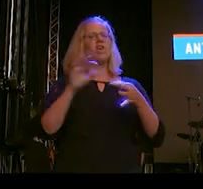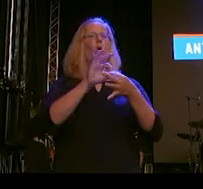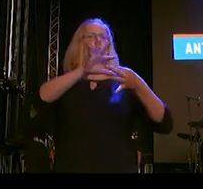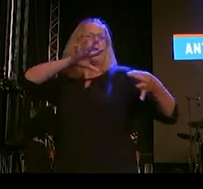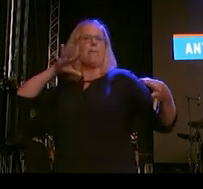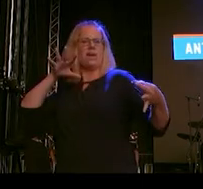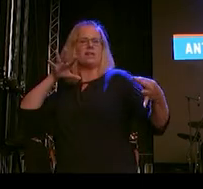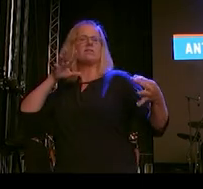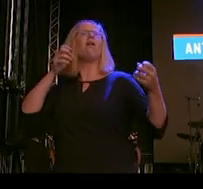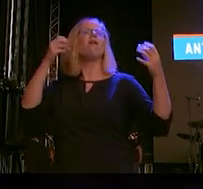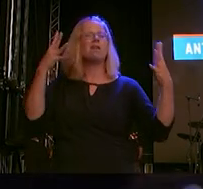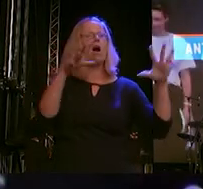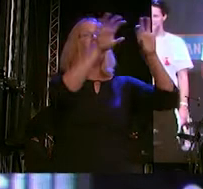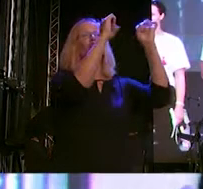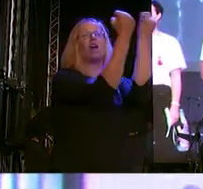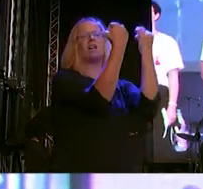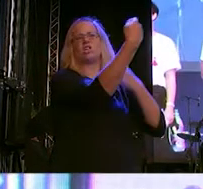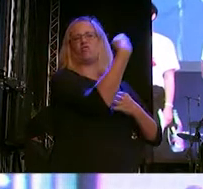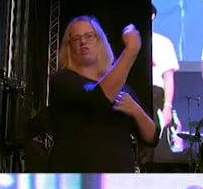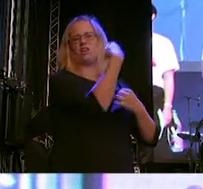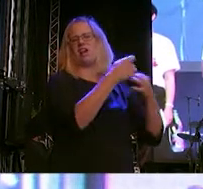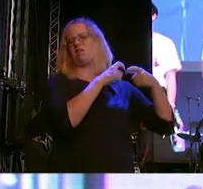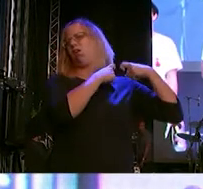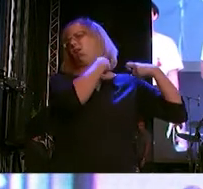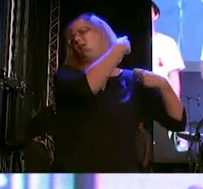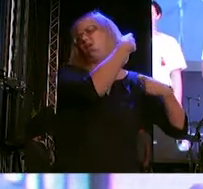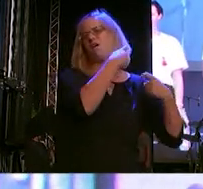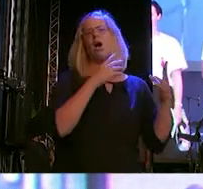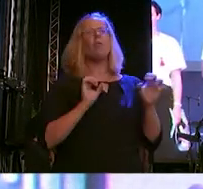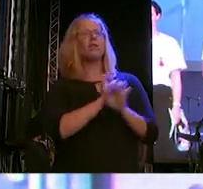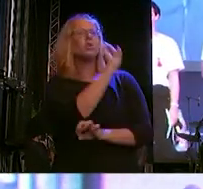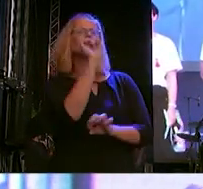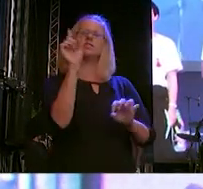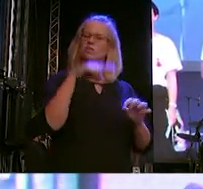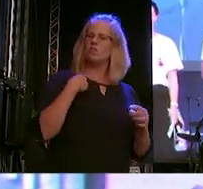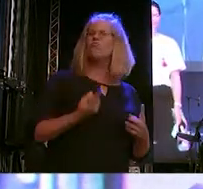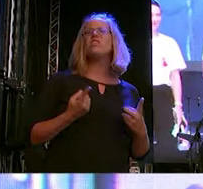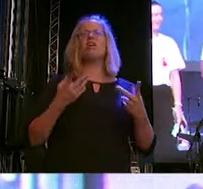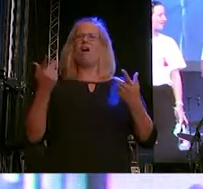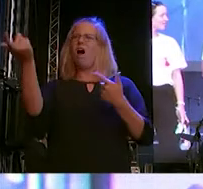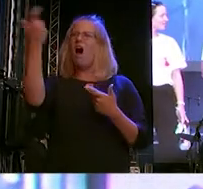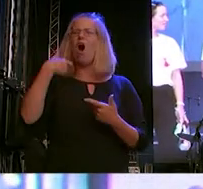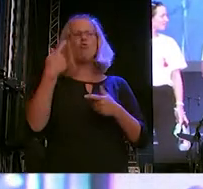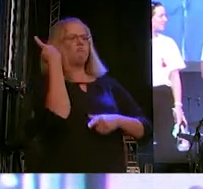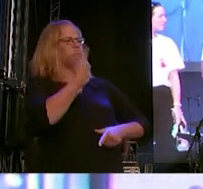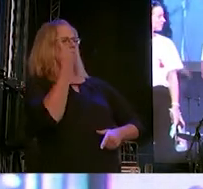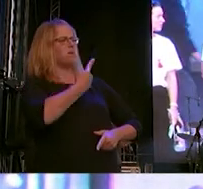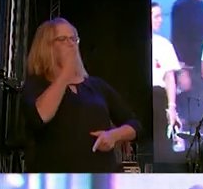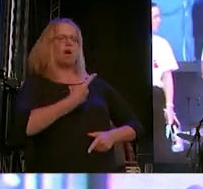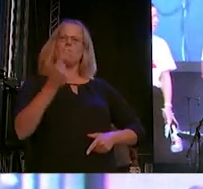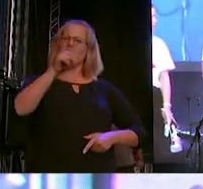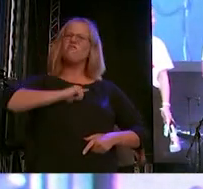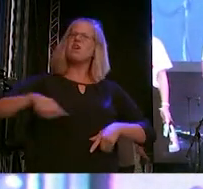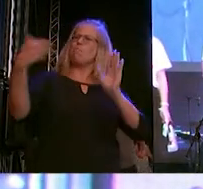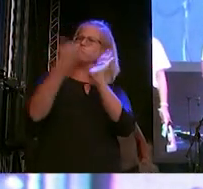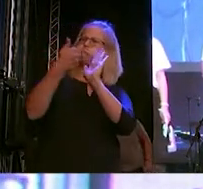unserer Abhängigkeit von staatlichen Fördergeldern unterstehen wir in unserem Tun keiner Vormundschaft oder Partei, der wir Rechenschaft schuldig